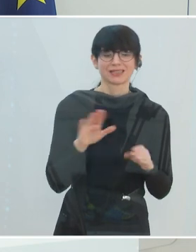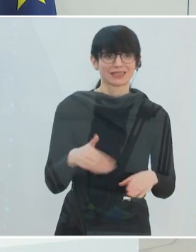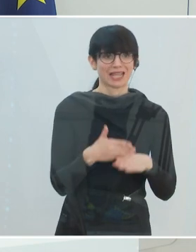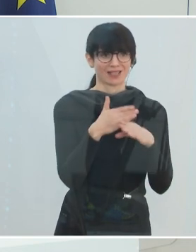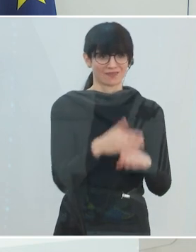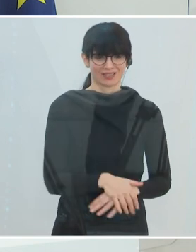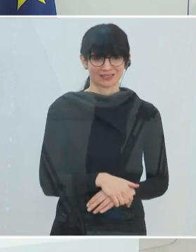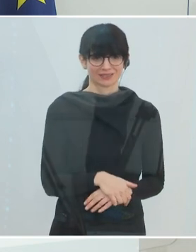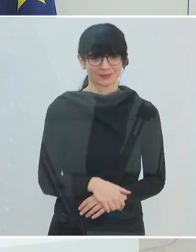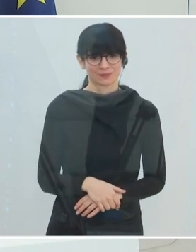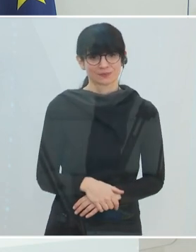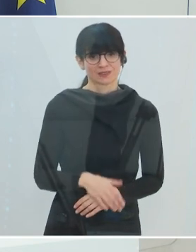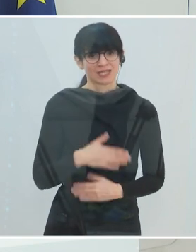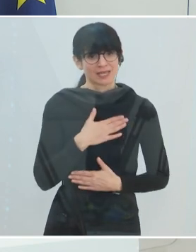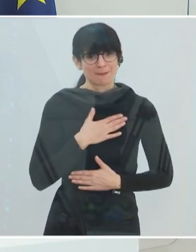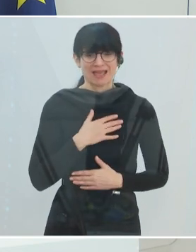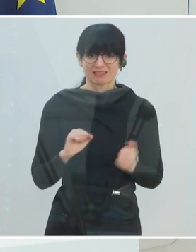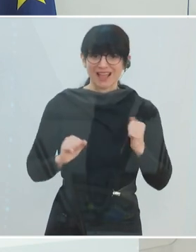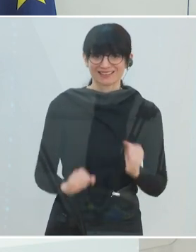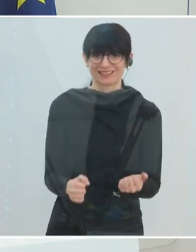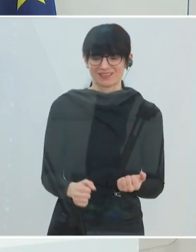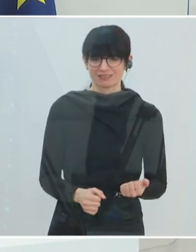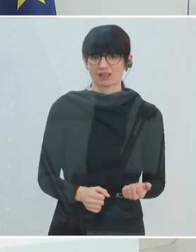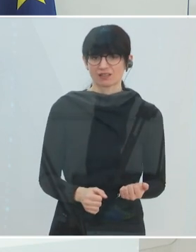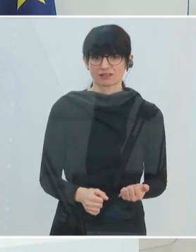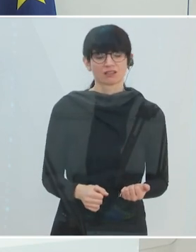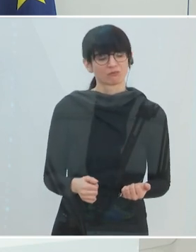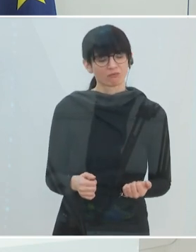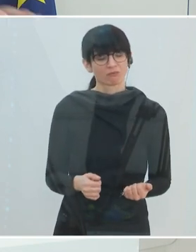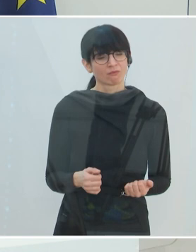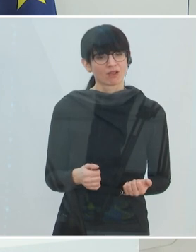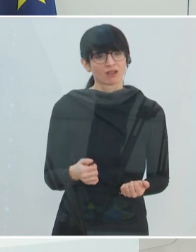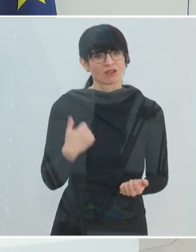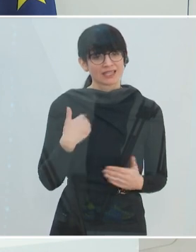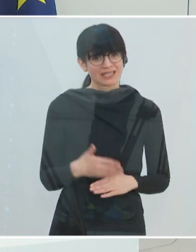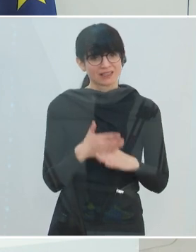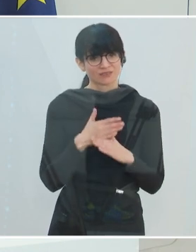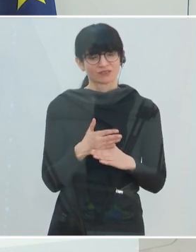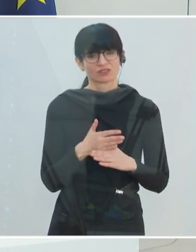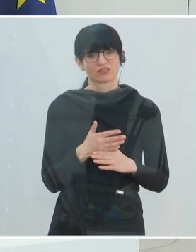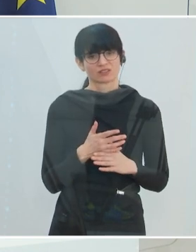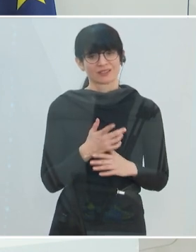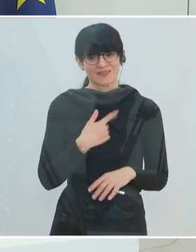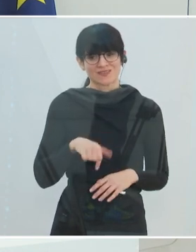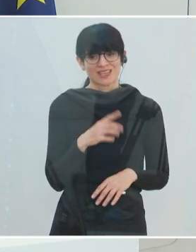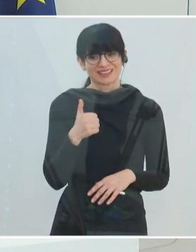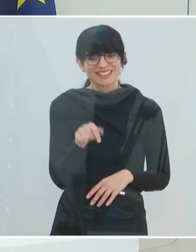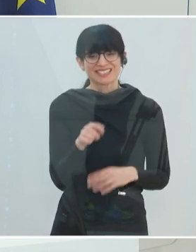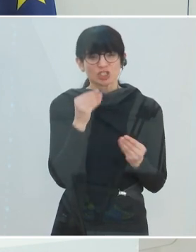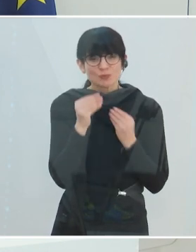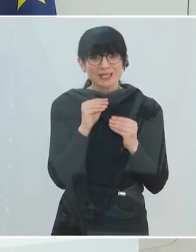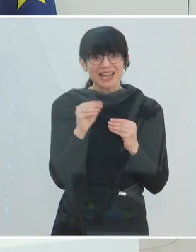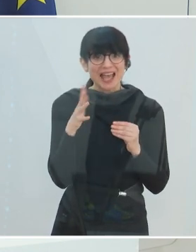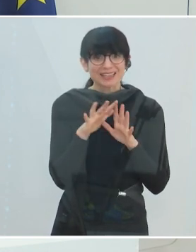bekommen. Es ist also meine Aktivität, die letztlich dazu führt, dass wir diese Partie in der Mannschaft